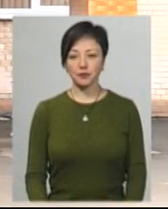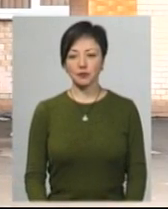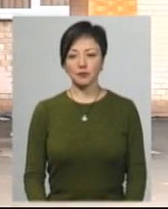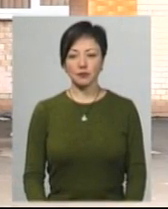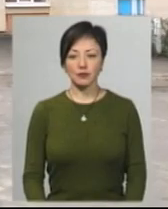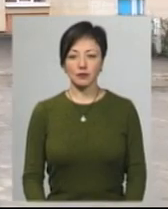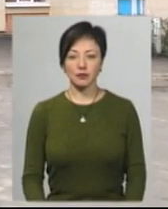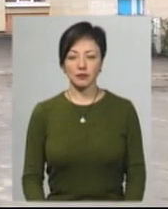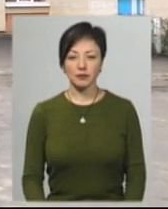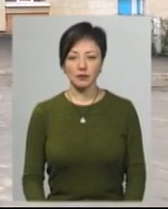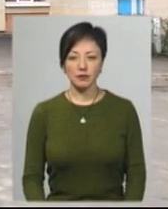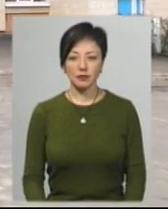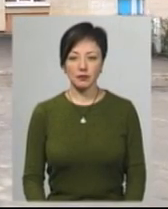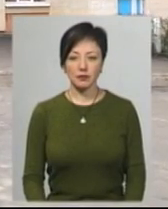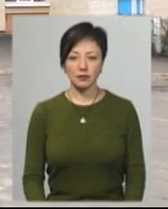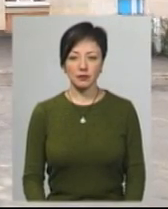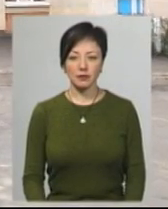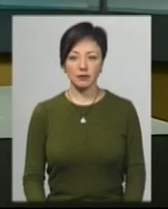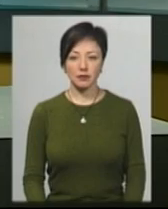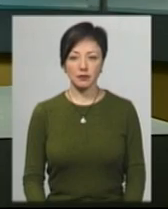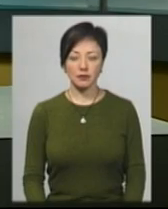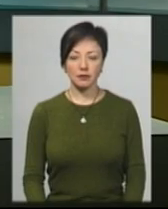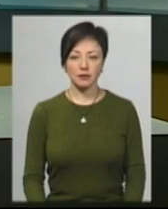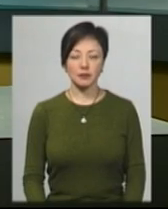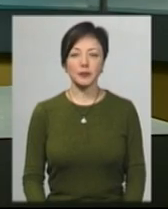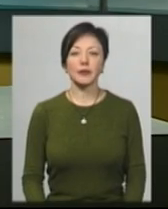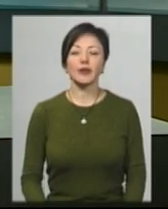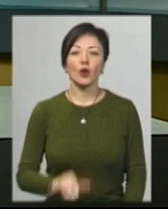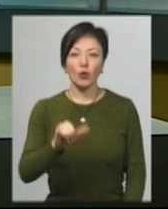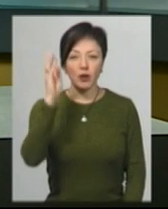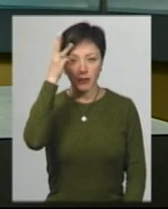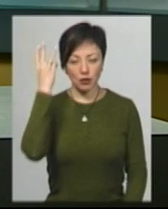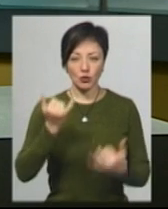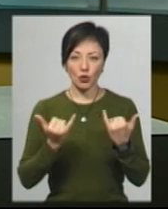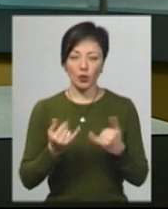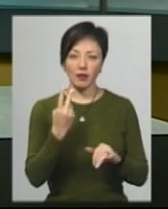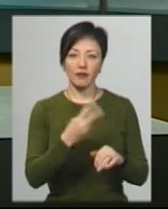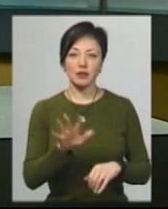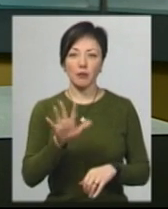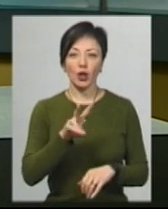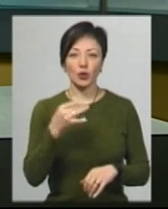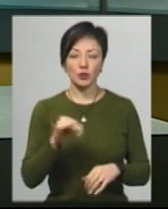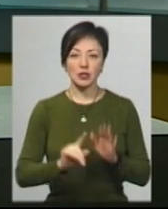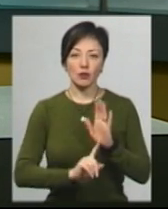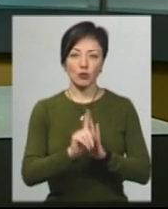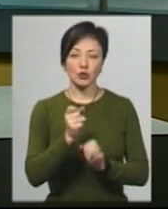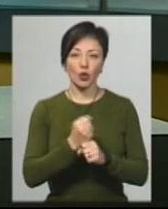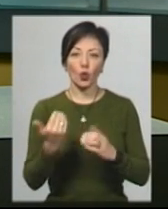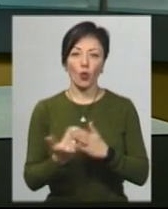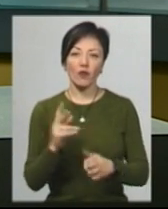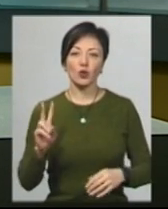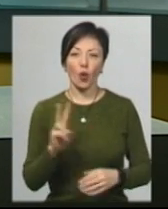Дем'ян Цегольник. Новини на Суспільному. Хмельницький. У Хмельницькому сьогодні, 25 лютого, запустили новий